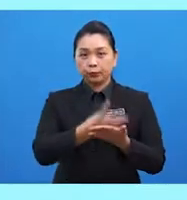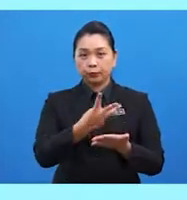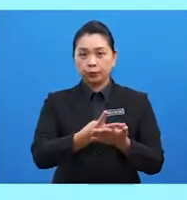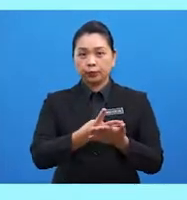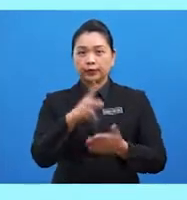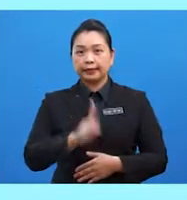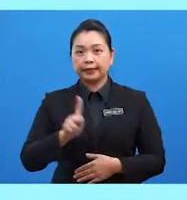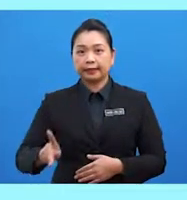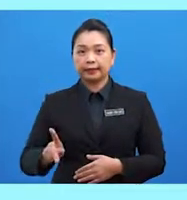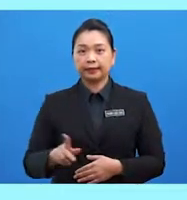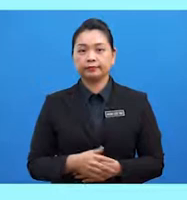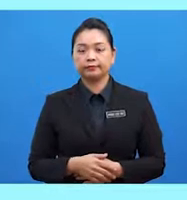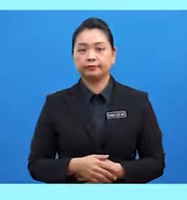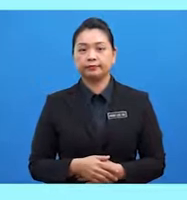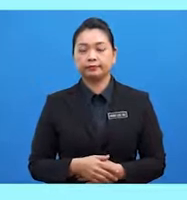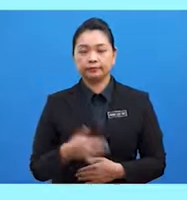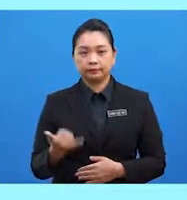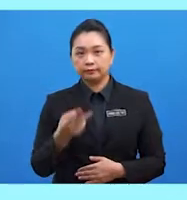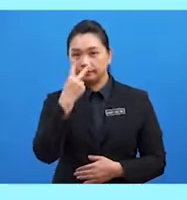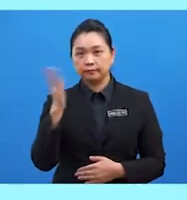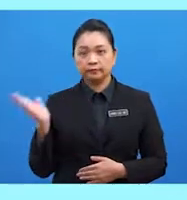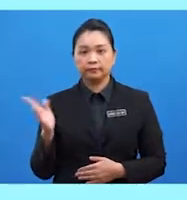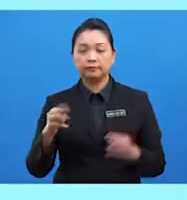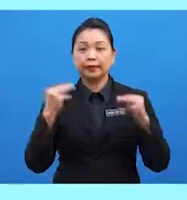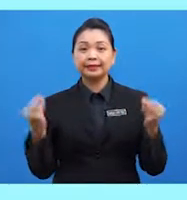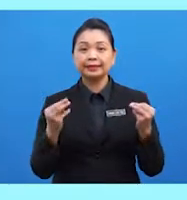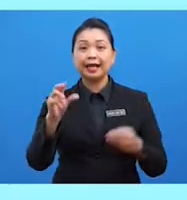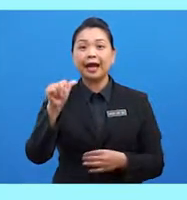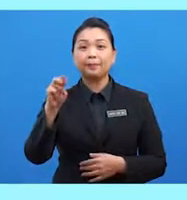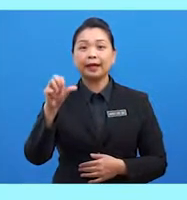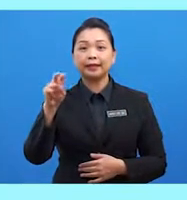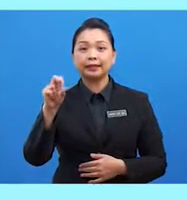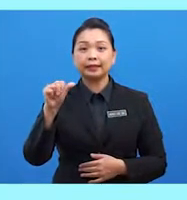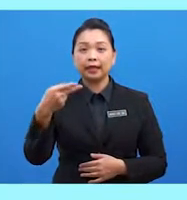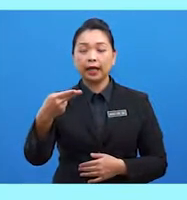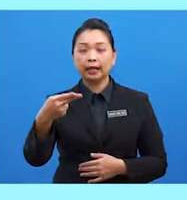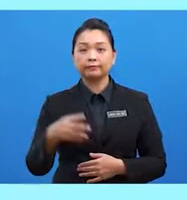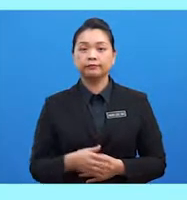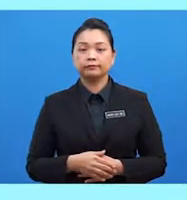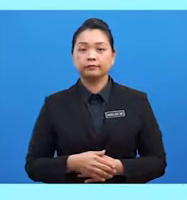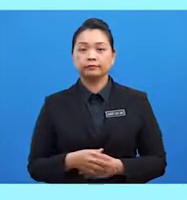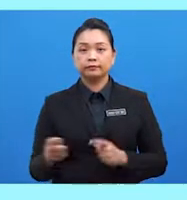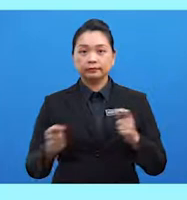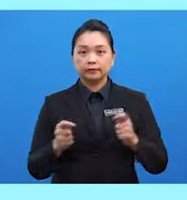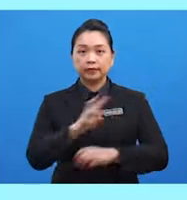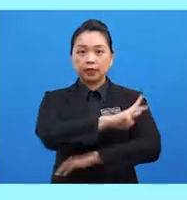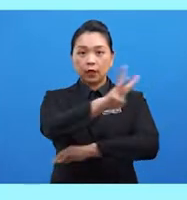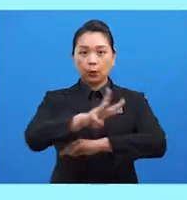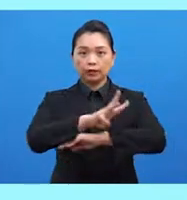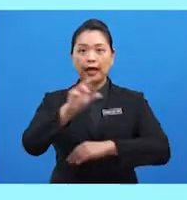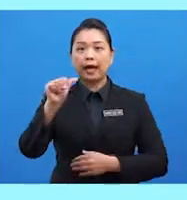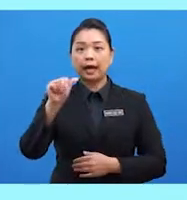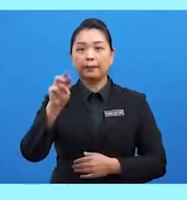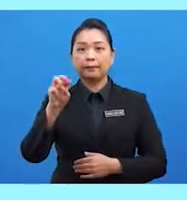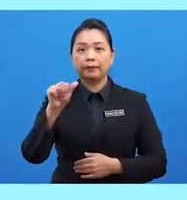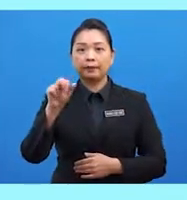Keempat, Majlis Amanah, bertanggungjawab mentadbir kawasan amanah iaitu wilayah